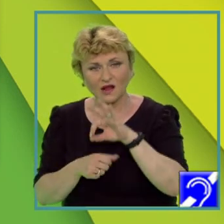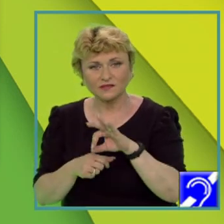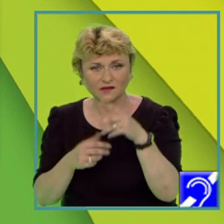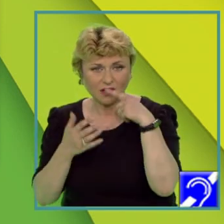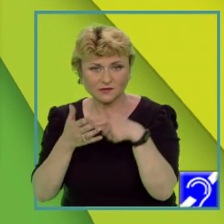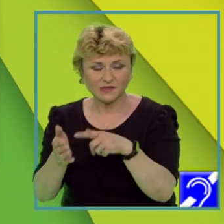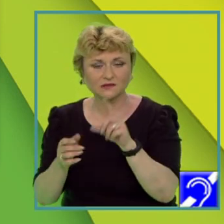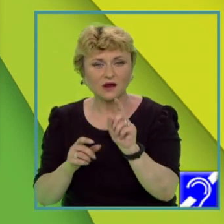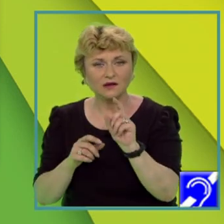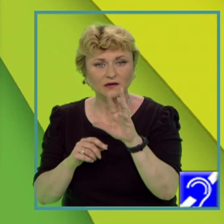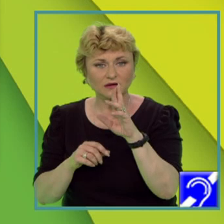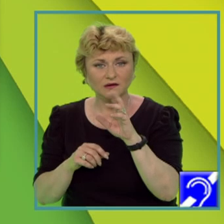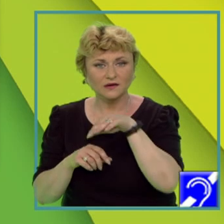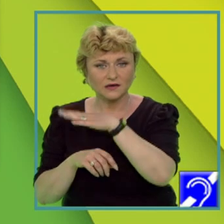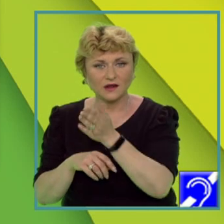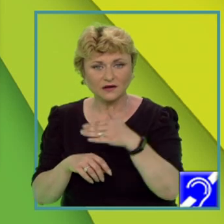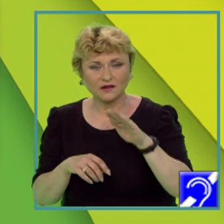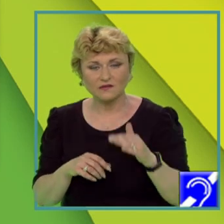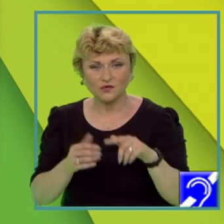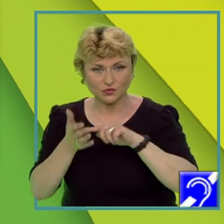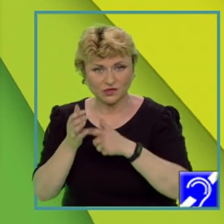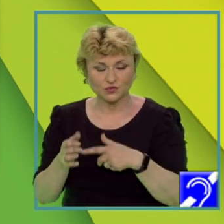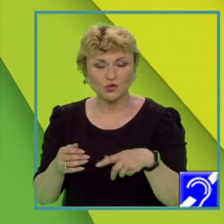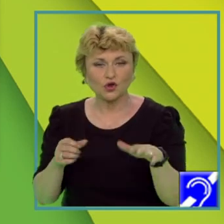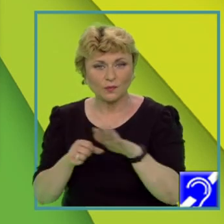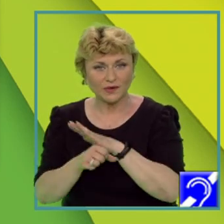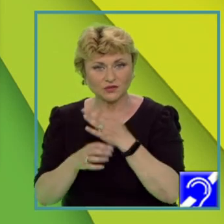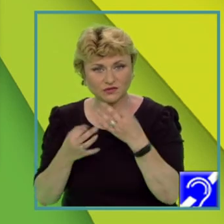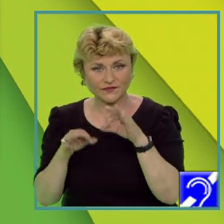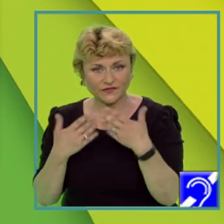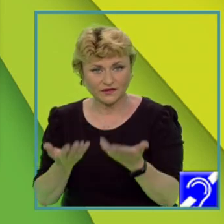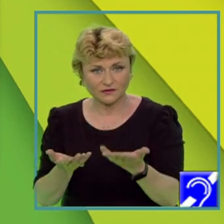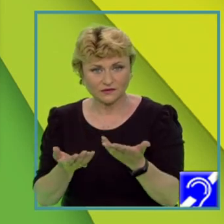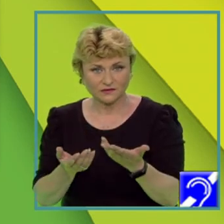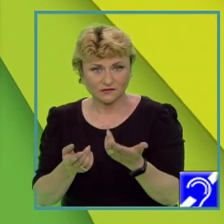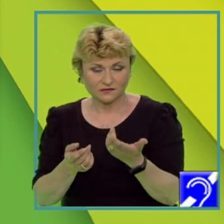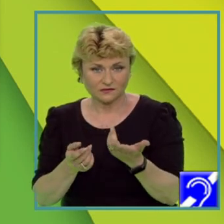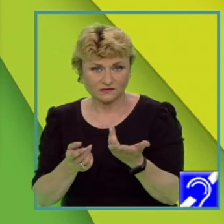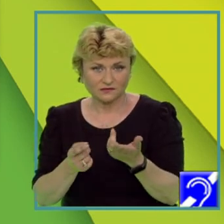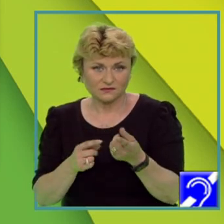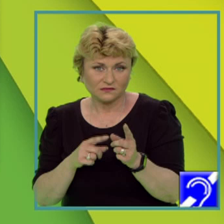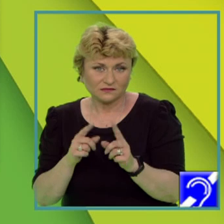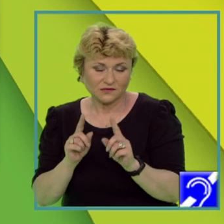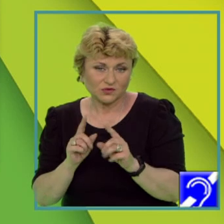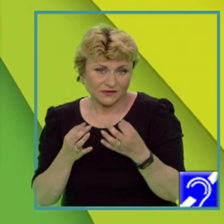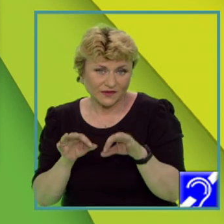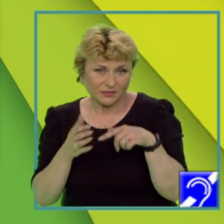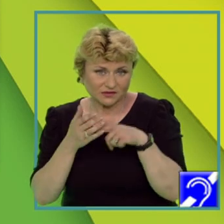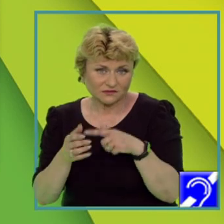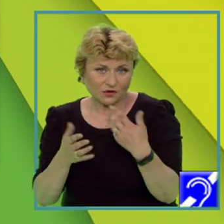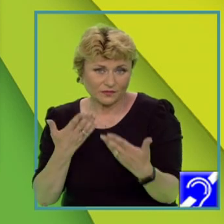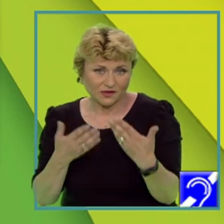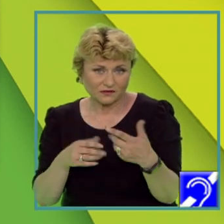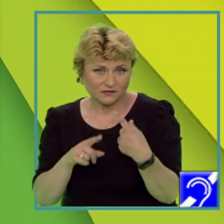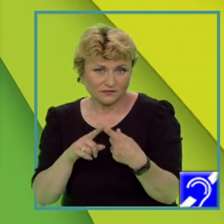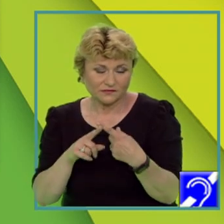reliefului. Nota 2. Punctajul complet va fi acordat numai dacă cele 3 deosebiri vor fi prezentate comparativ și